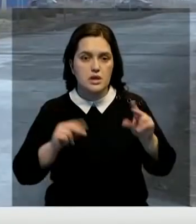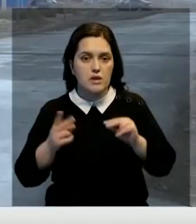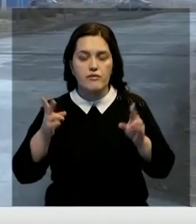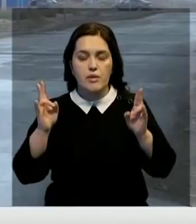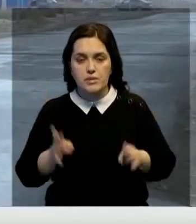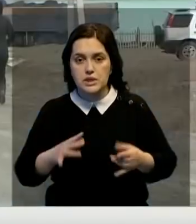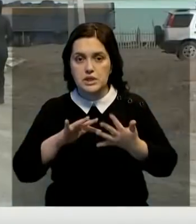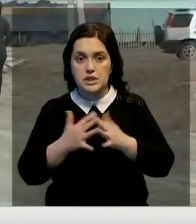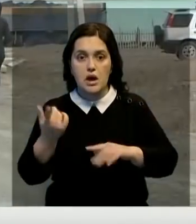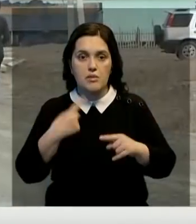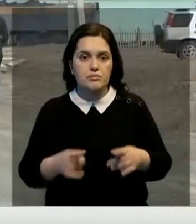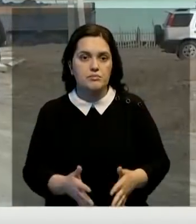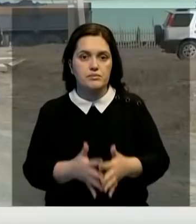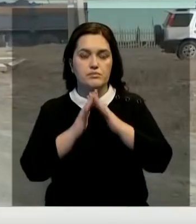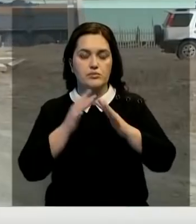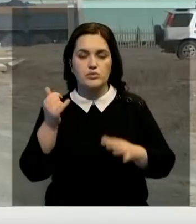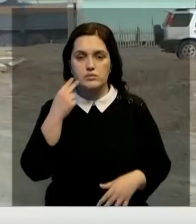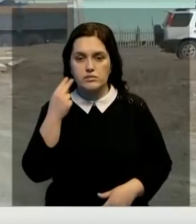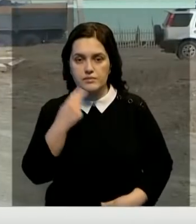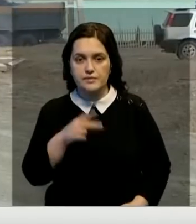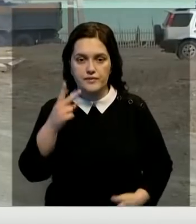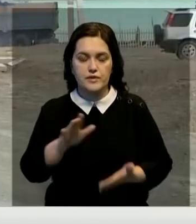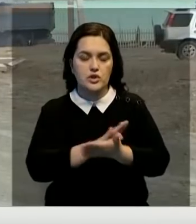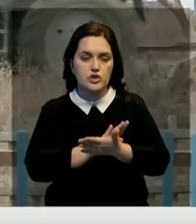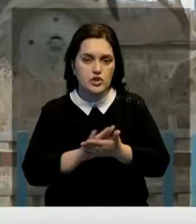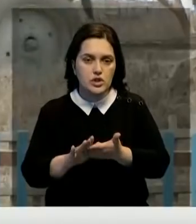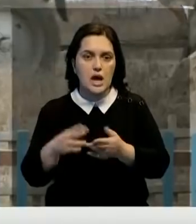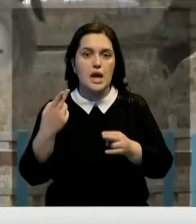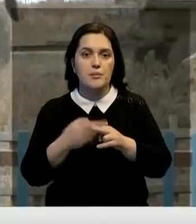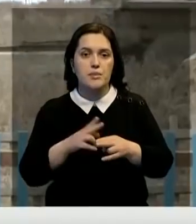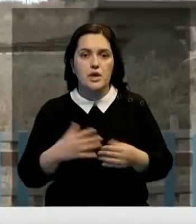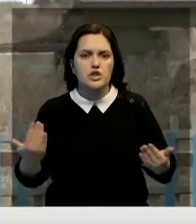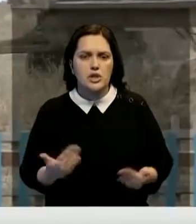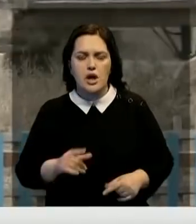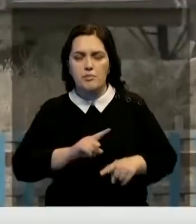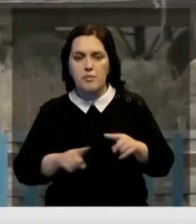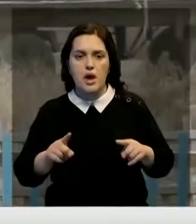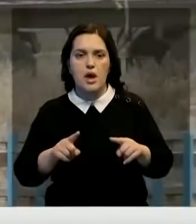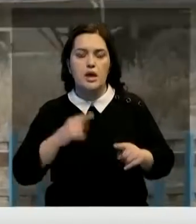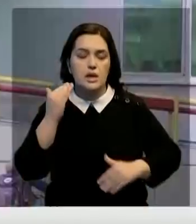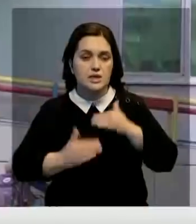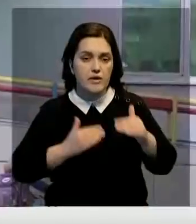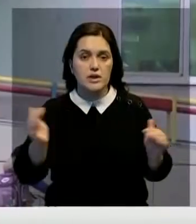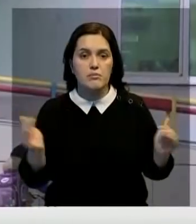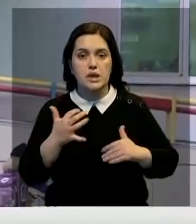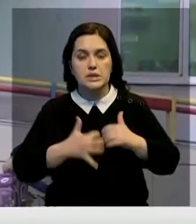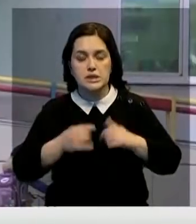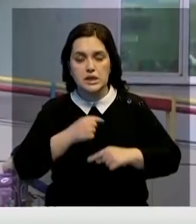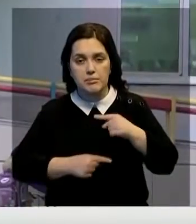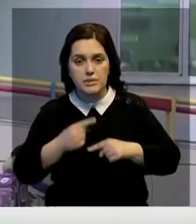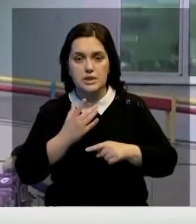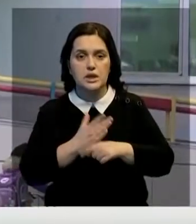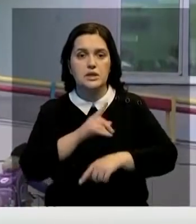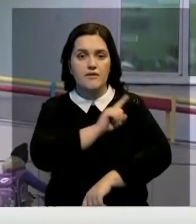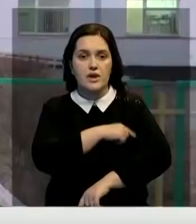возведут заново. Сегодня это образцово-показательный поселок городского типа. Жители активно развивают малый и средний бизнес. Есть современная школа, врачебная